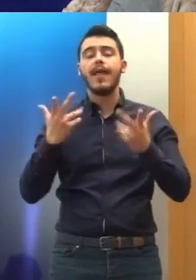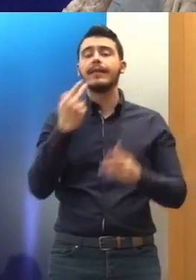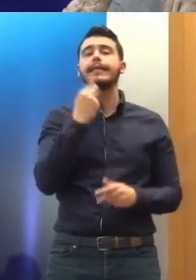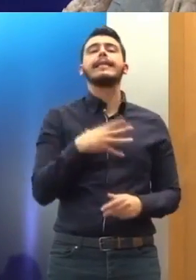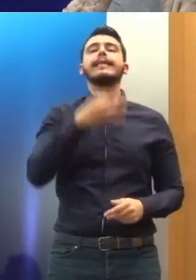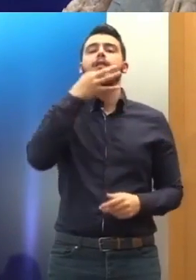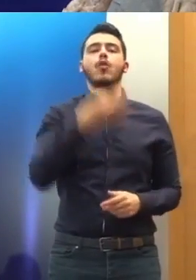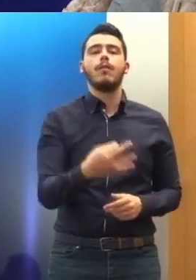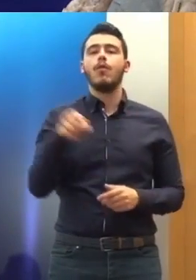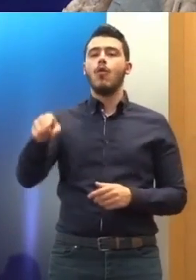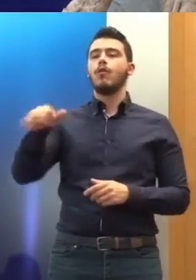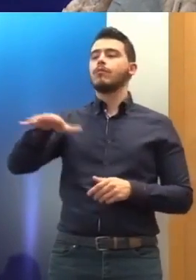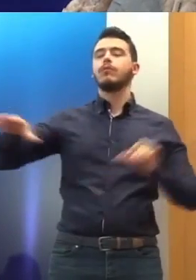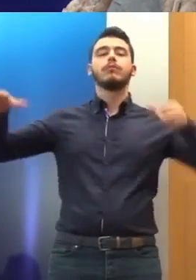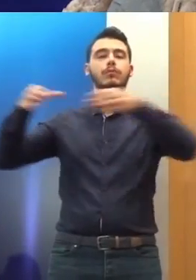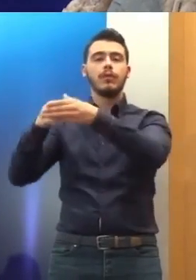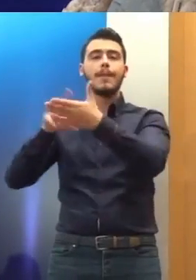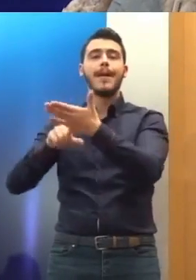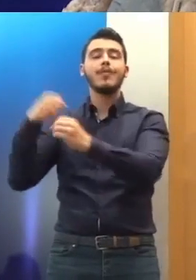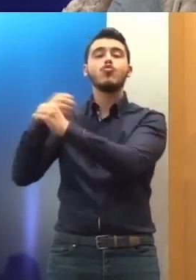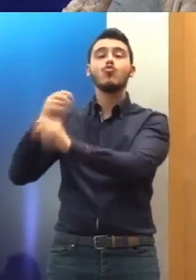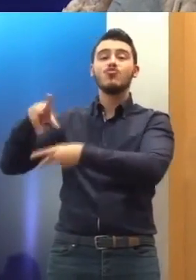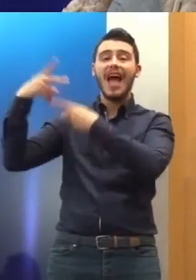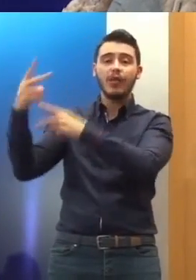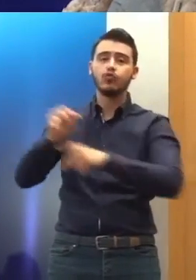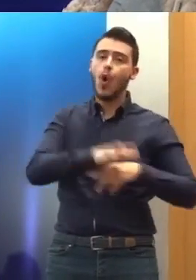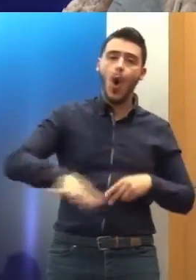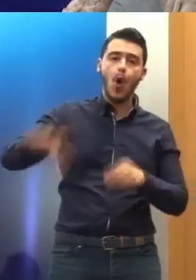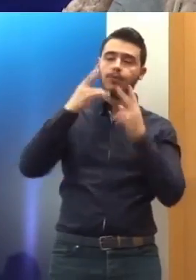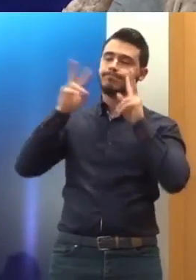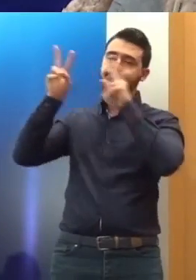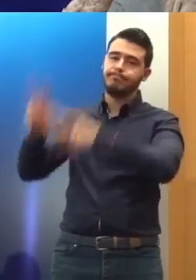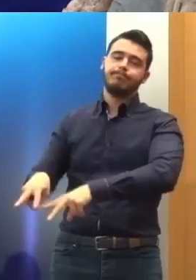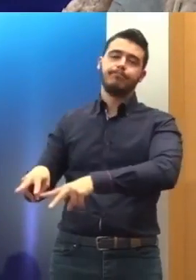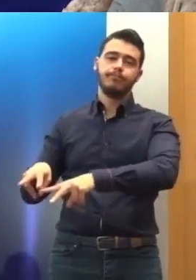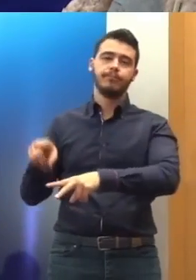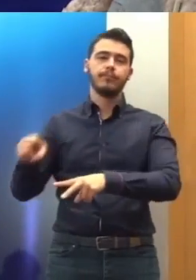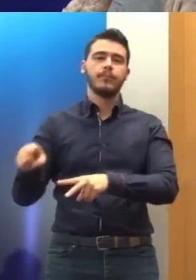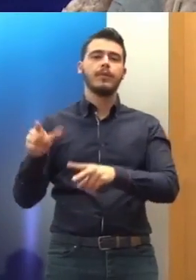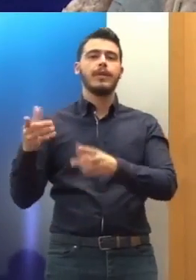γίνεται επίσης κατανοητό από τα μέλη της Επιτροπής, από τα μέλη του κλιμακίου που επισκέπτονται, ότι